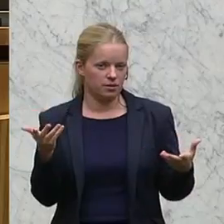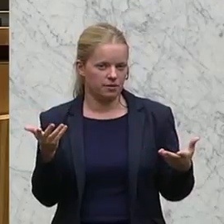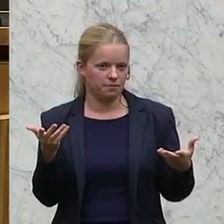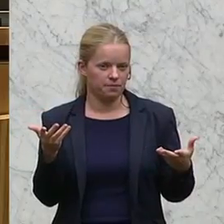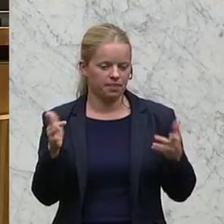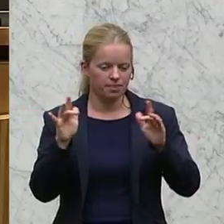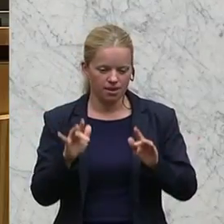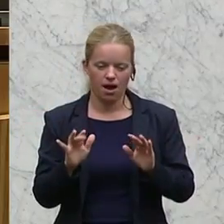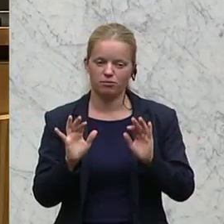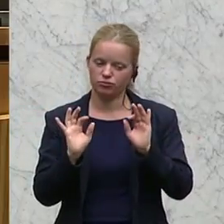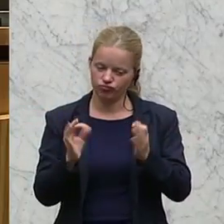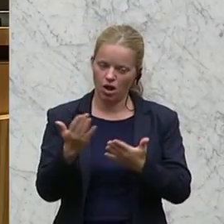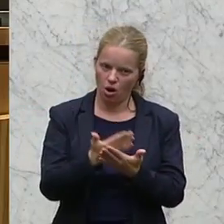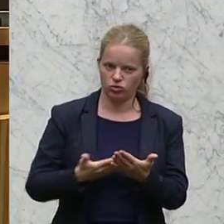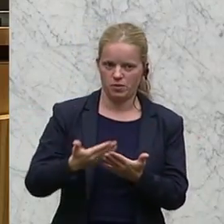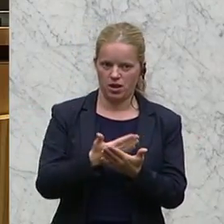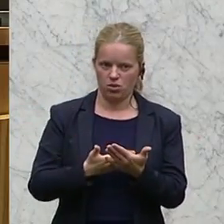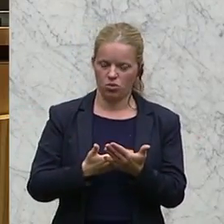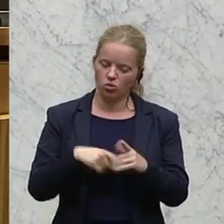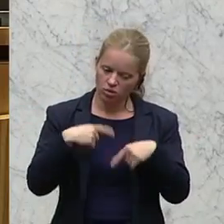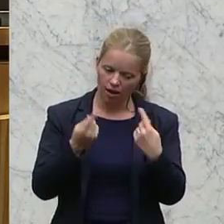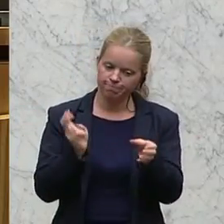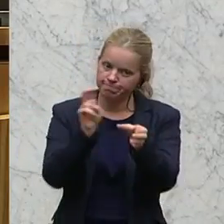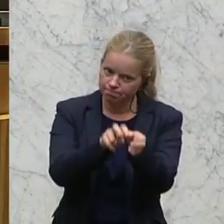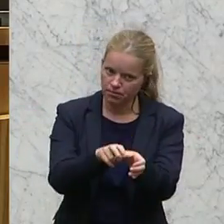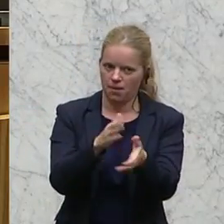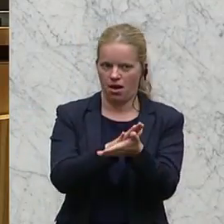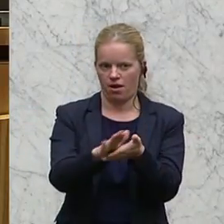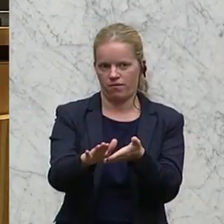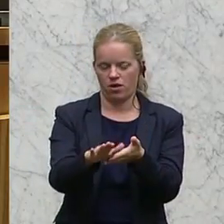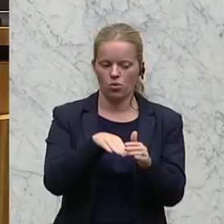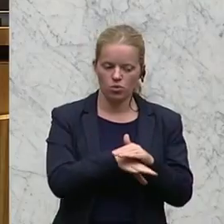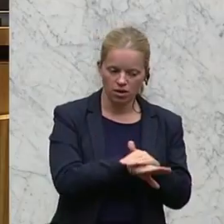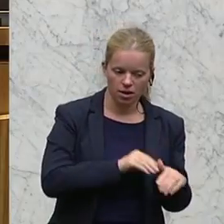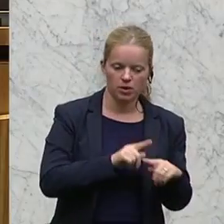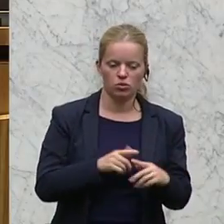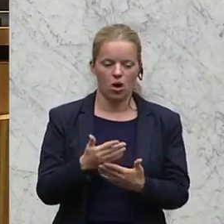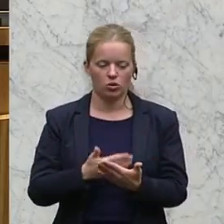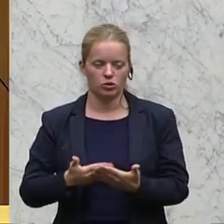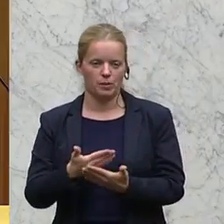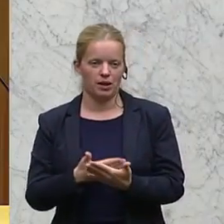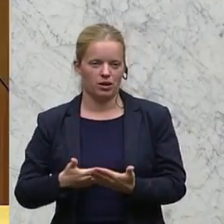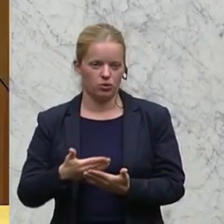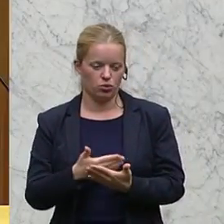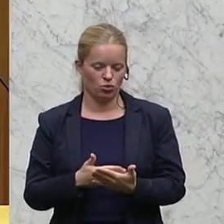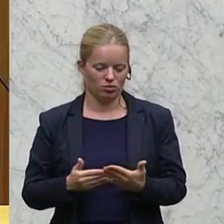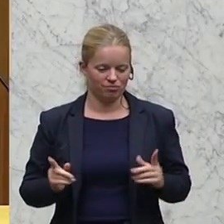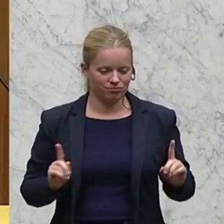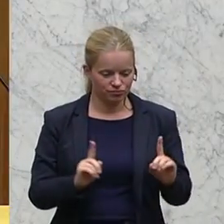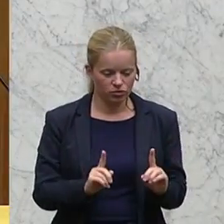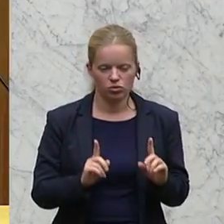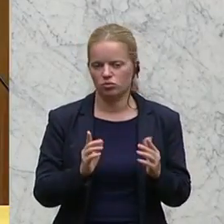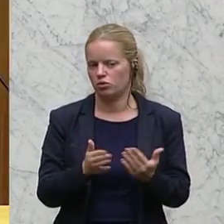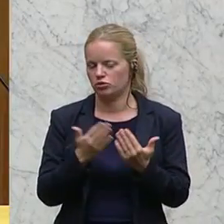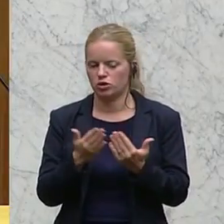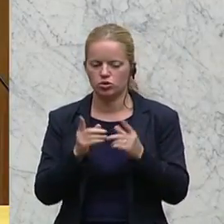entsprechenden Ausbildung zu erleichtern. Ausbildende Unternehmen als auch Ausbildende sollten beispielsweise